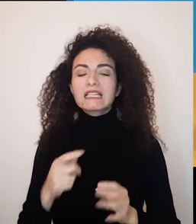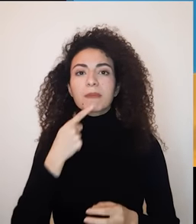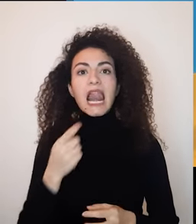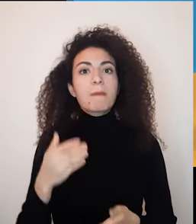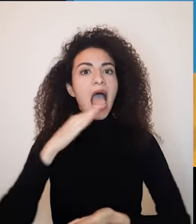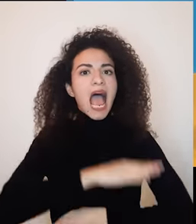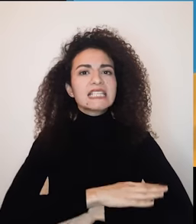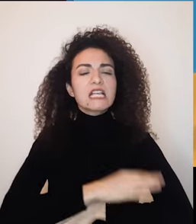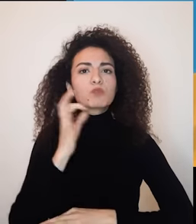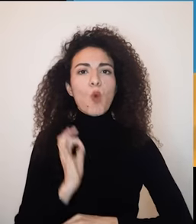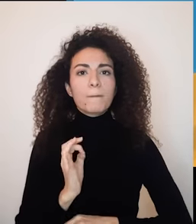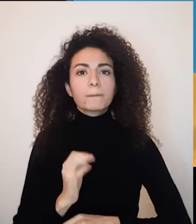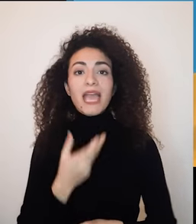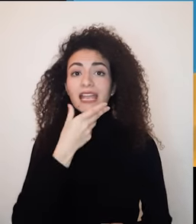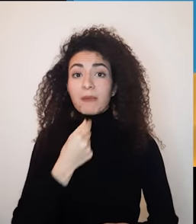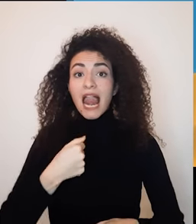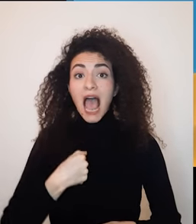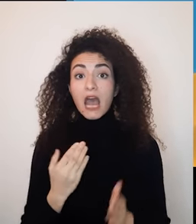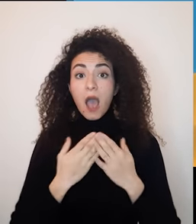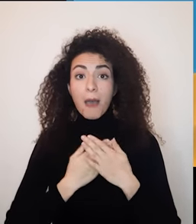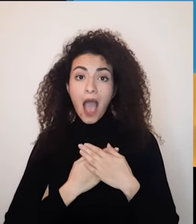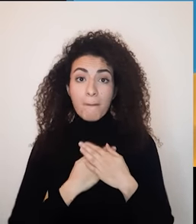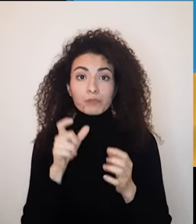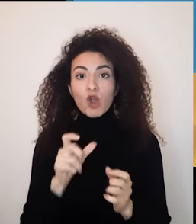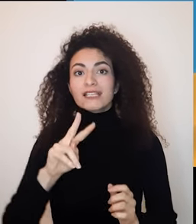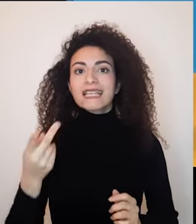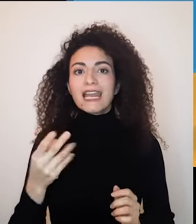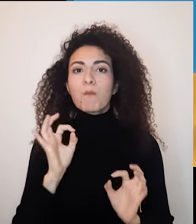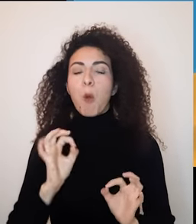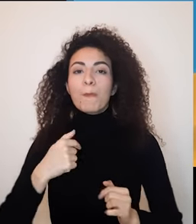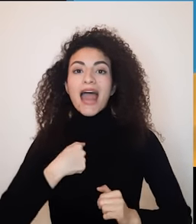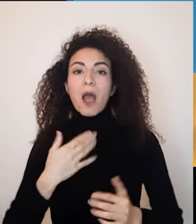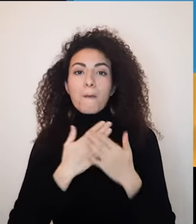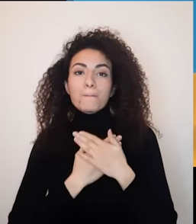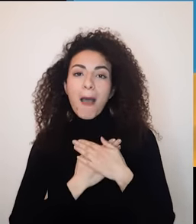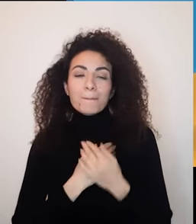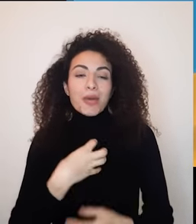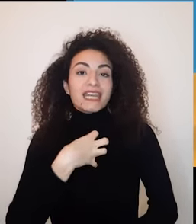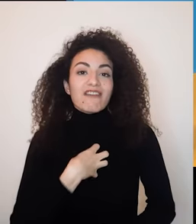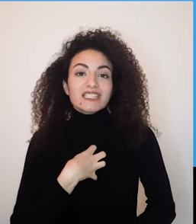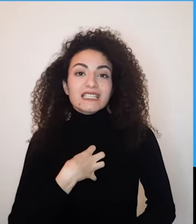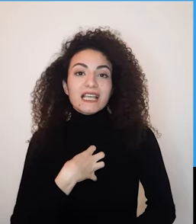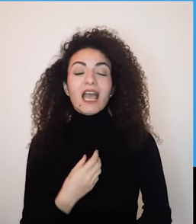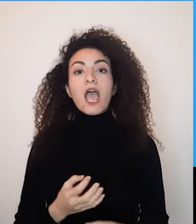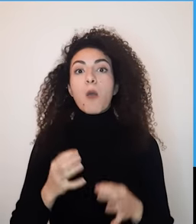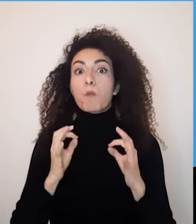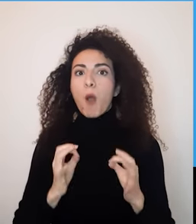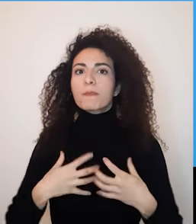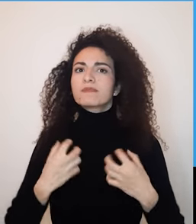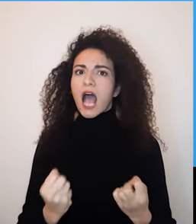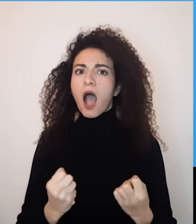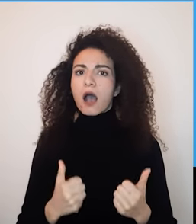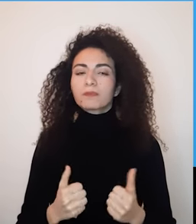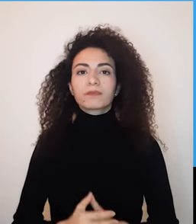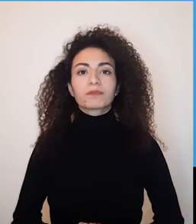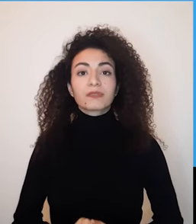مبدأ أساسي وهو إنه كي أستطيع أن أحب الآخر لابد أن أحب ذاتي بشكل صحي فهل بتحسي